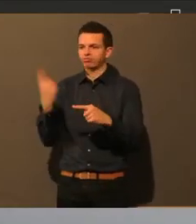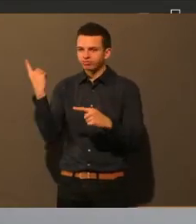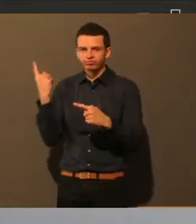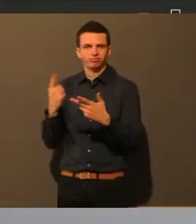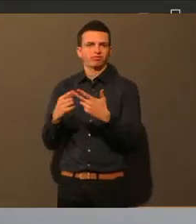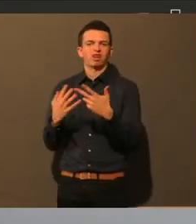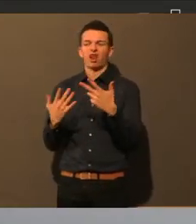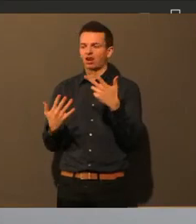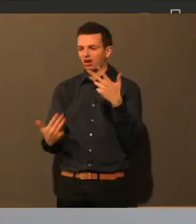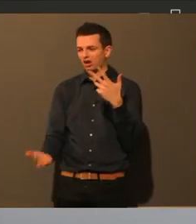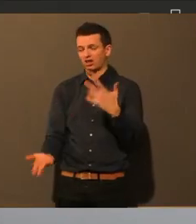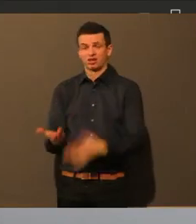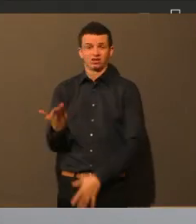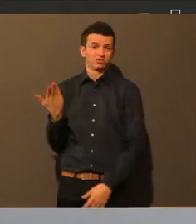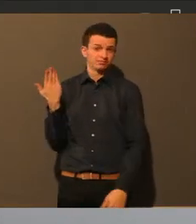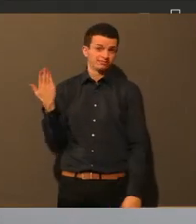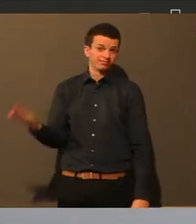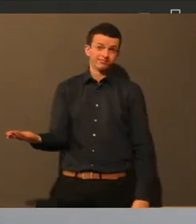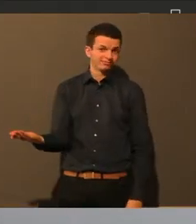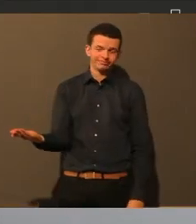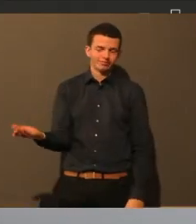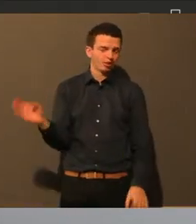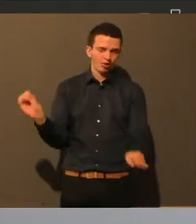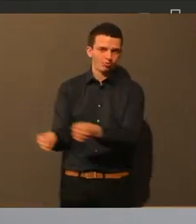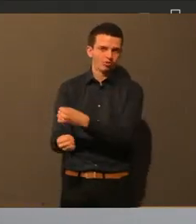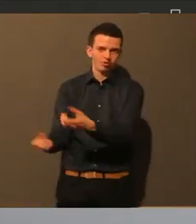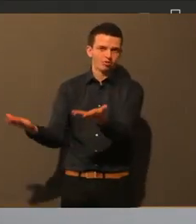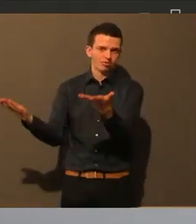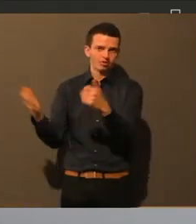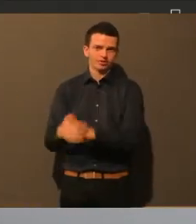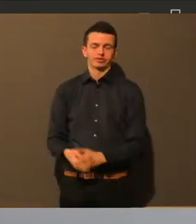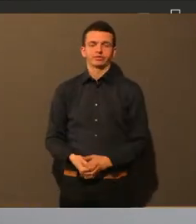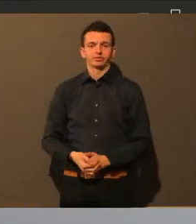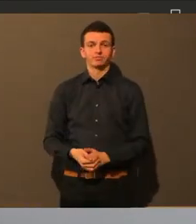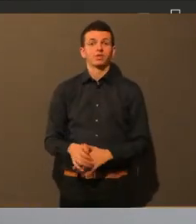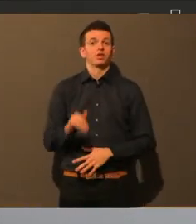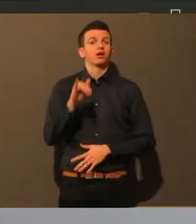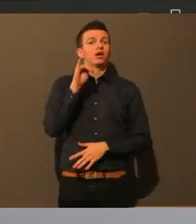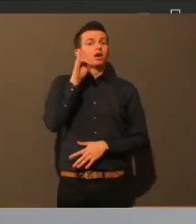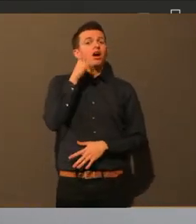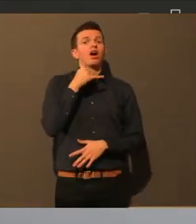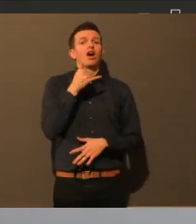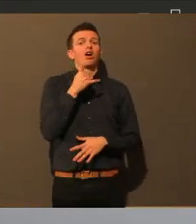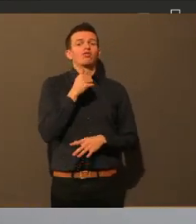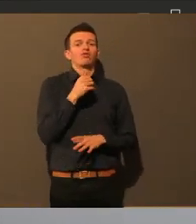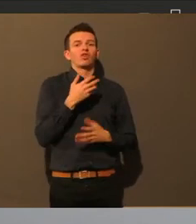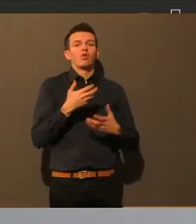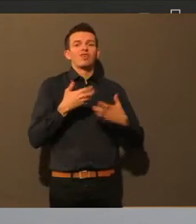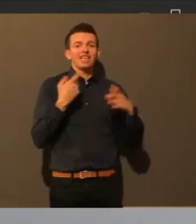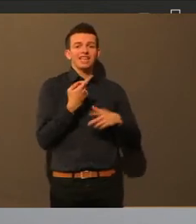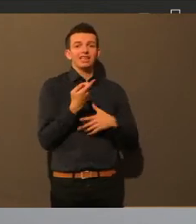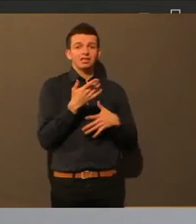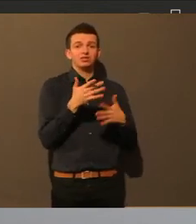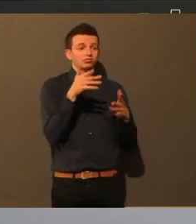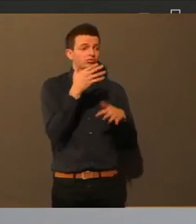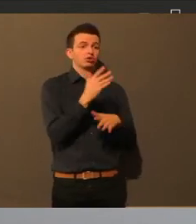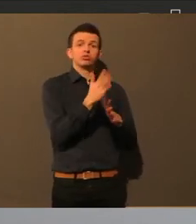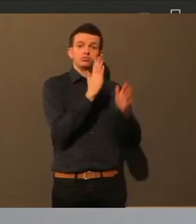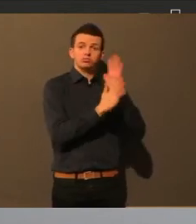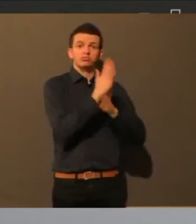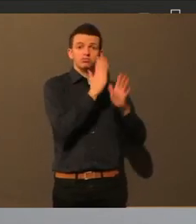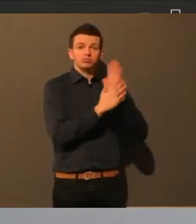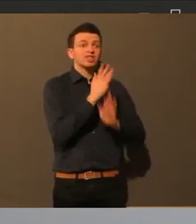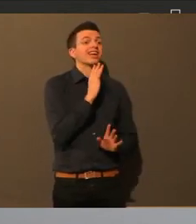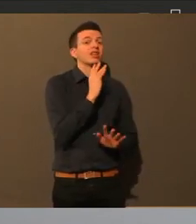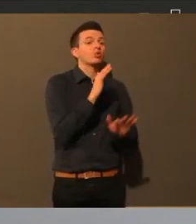Und das kann es also wirklich nicht mehr sein. die Frau Wild hat ja auch gemeint, das ist genügend da, man muss es nur abrufen. Vielleicht muss